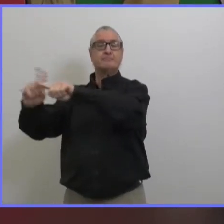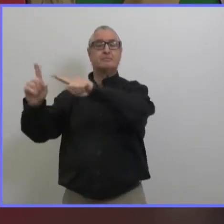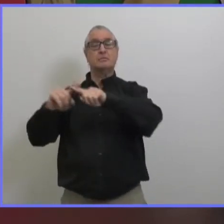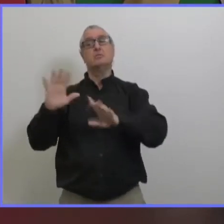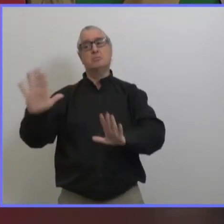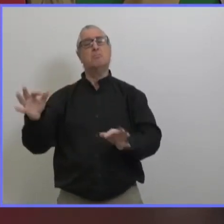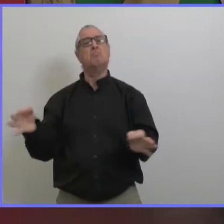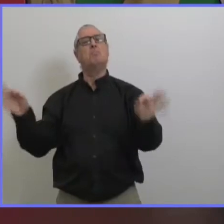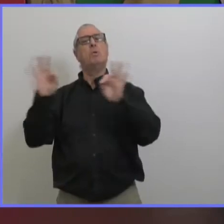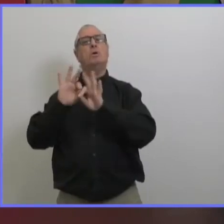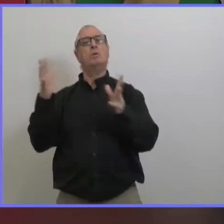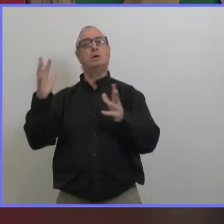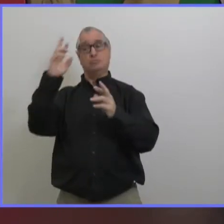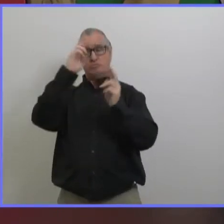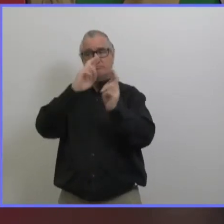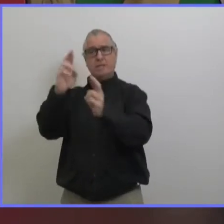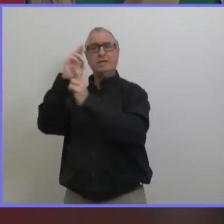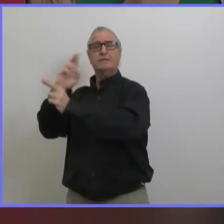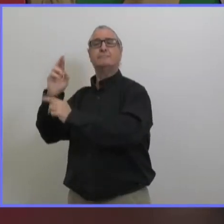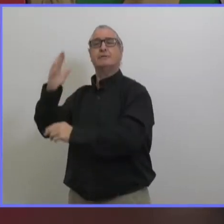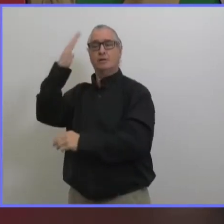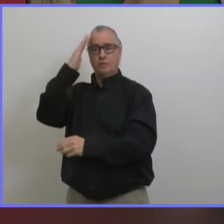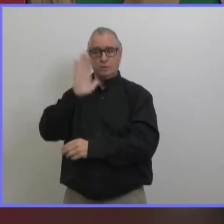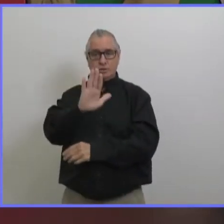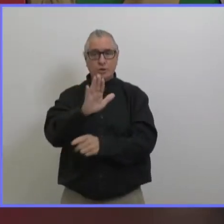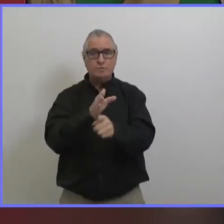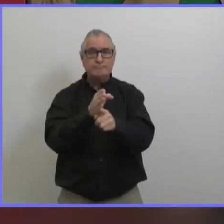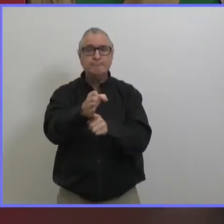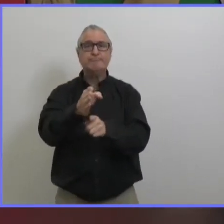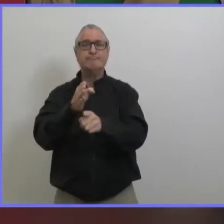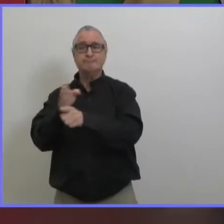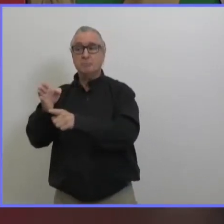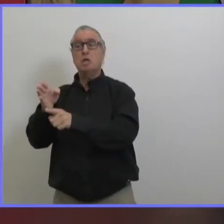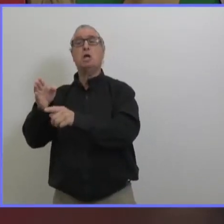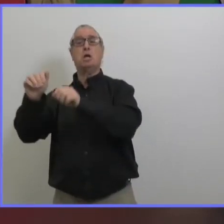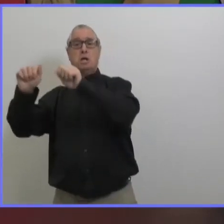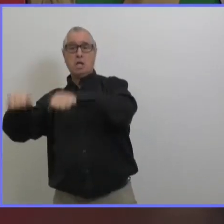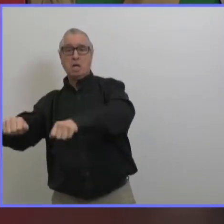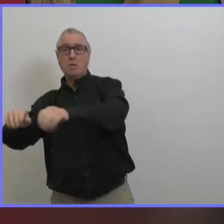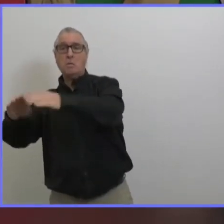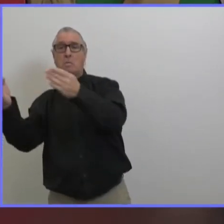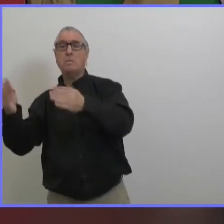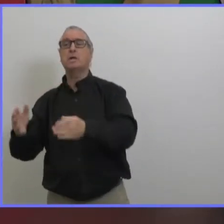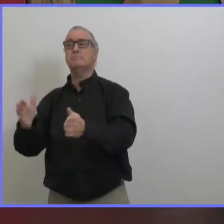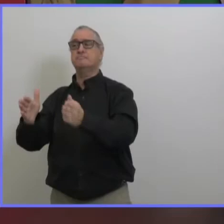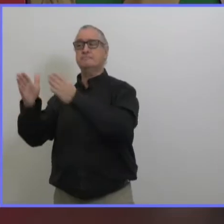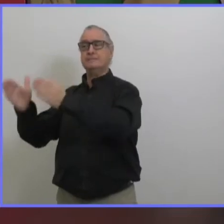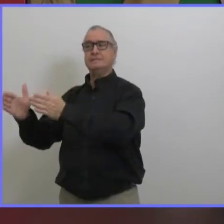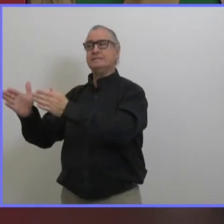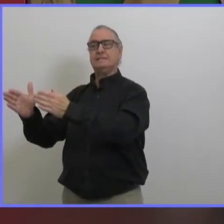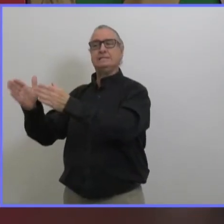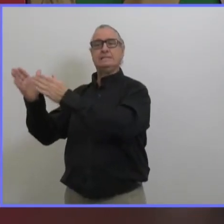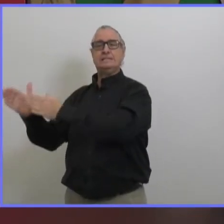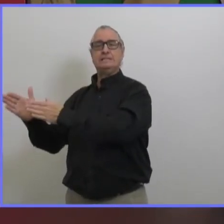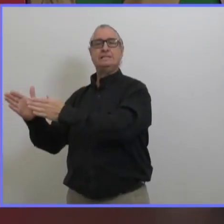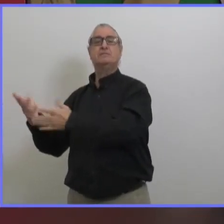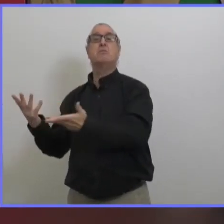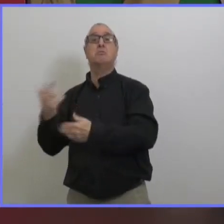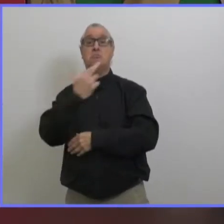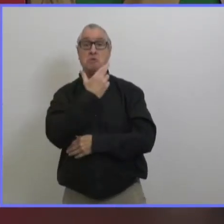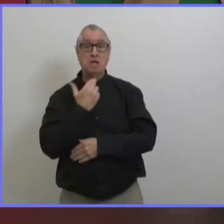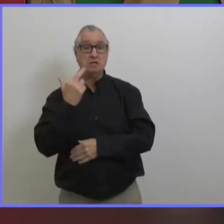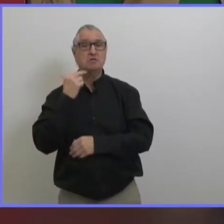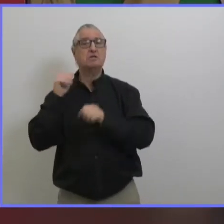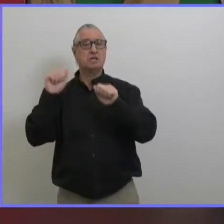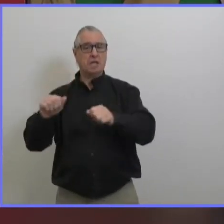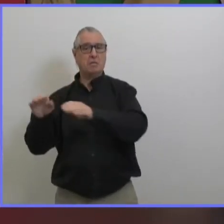on a vu les risques on a vu tout ce qui était on a vu quelle était la rétroaction